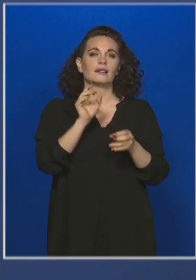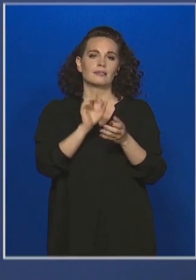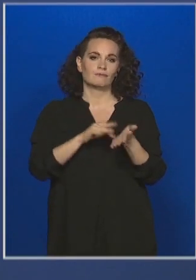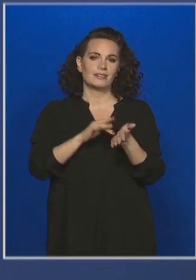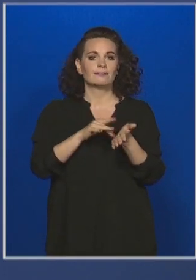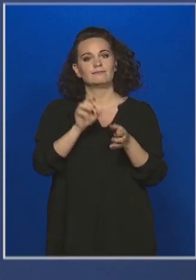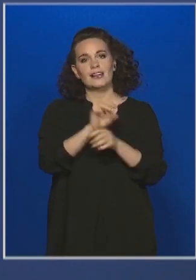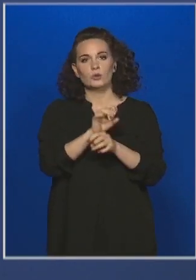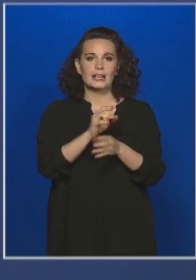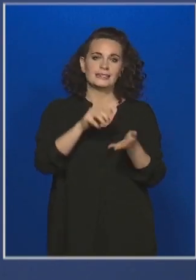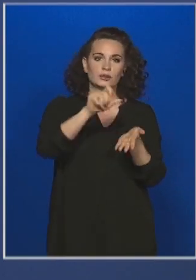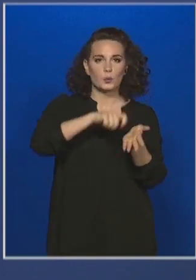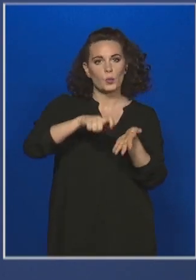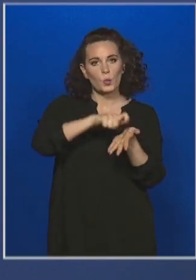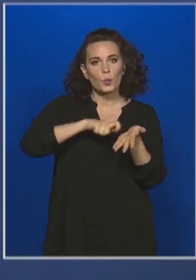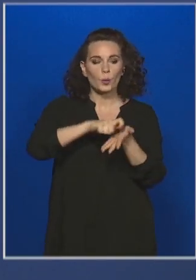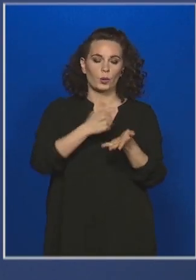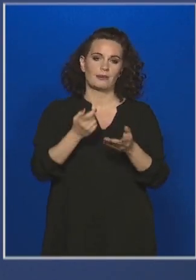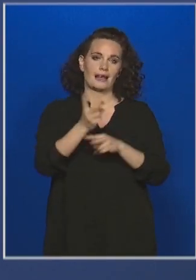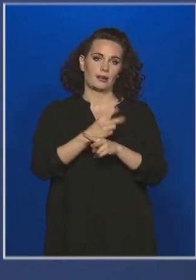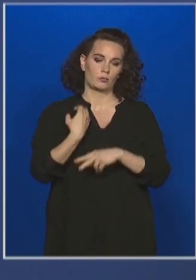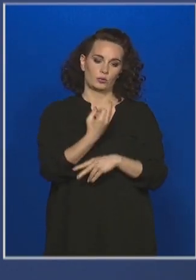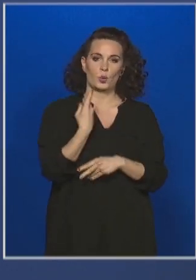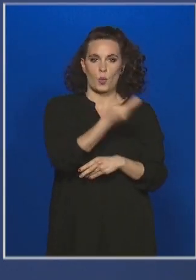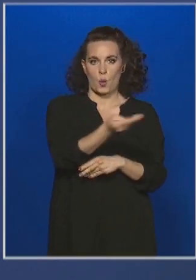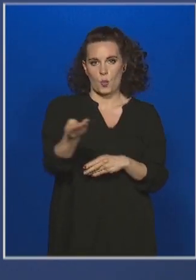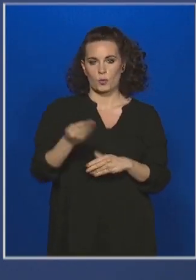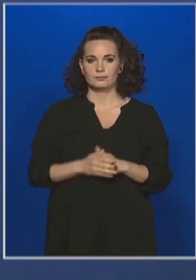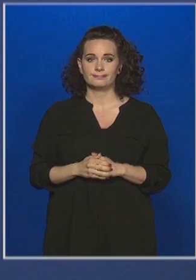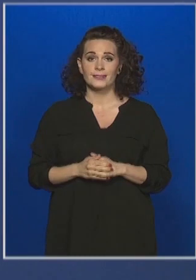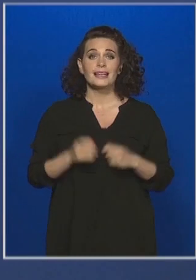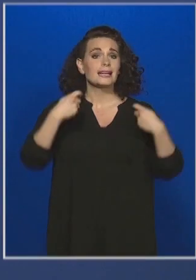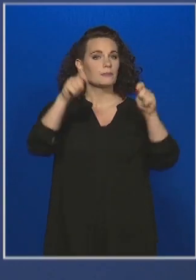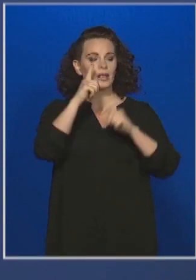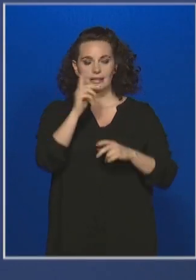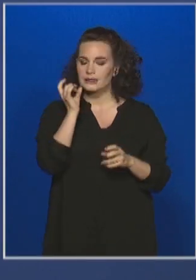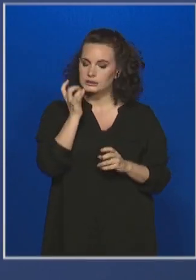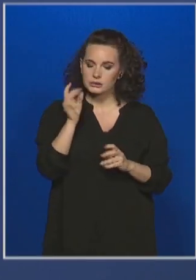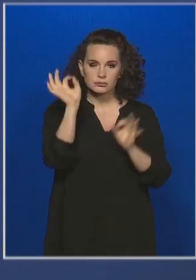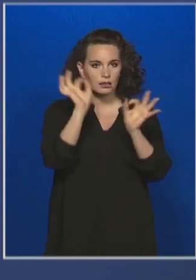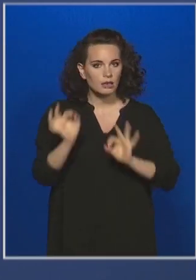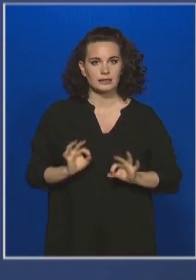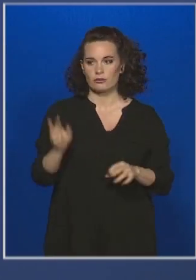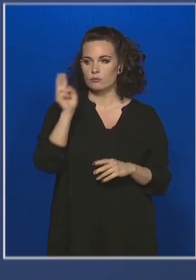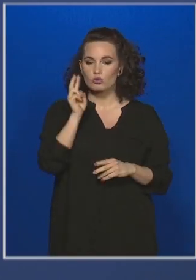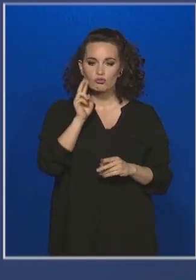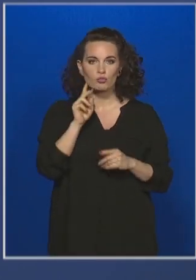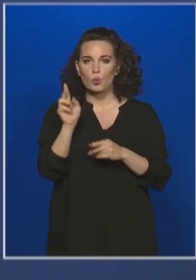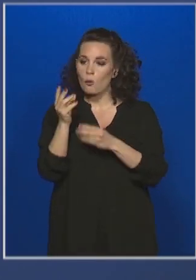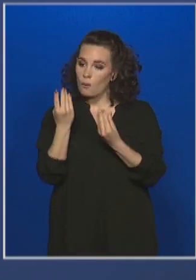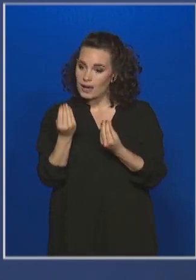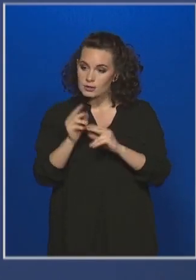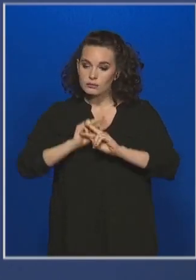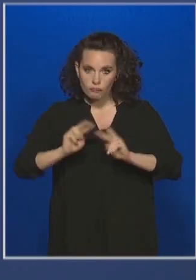központi állami tartalékok terhére. Alaposan kitakarítjuk az épületeket, ellenőrizzük a mosdók felszereltségét,